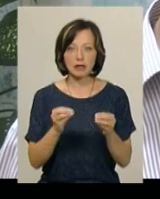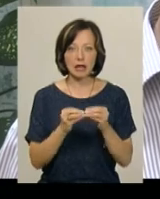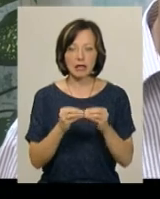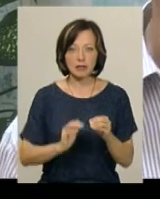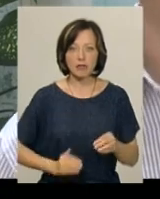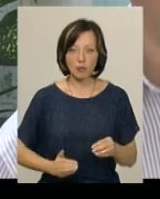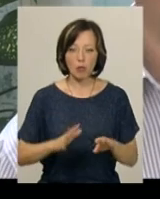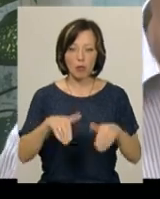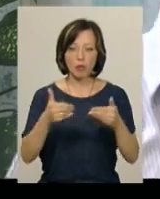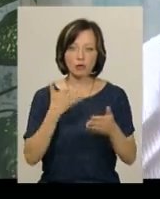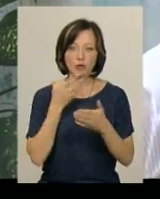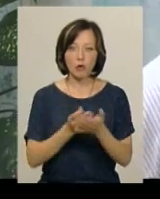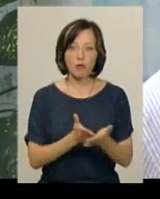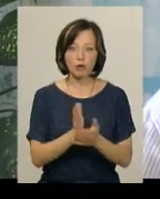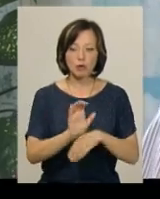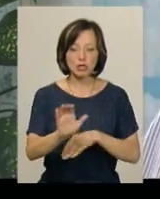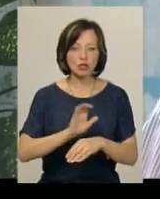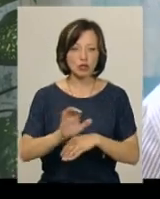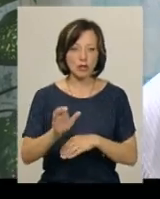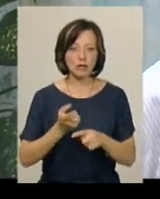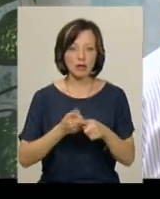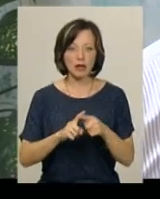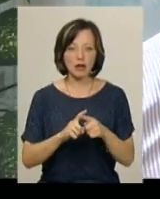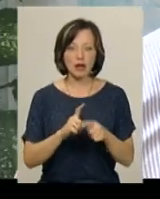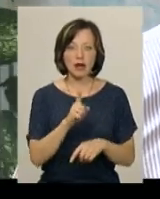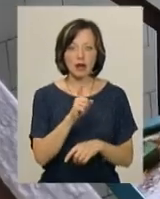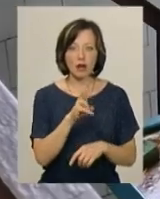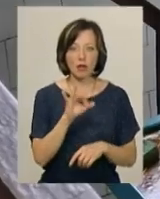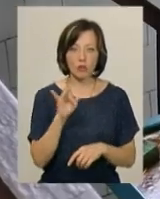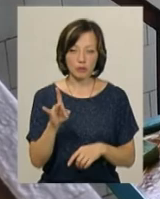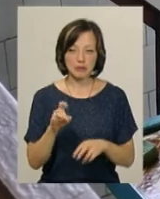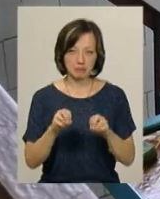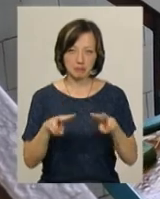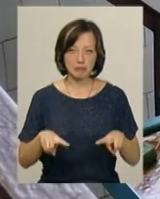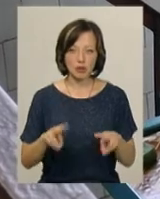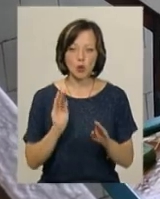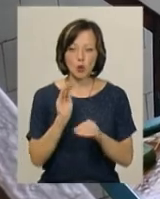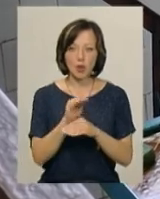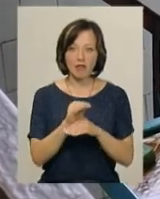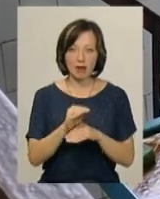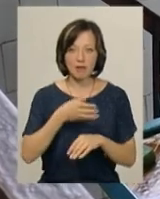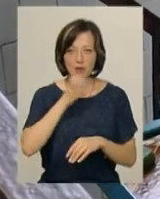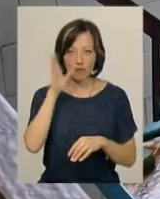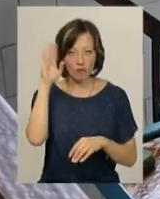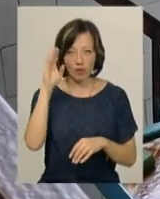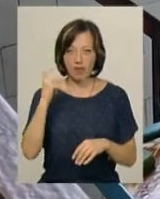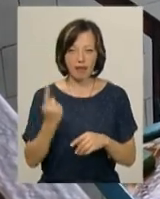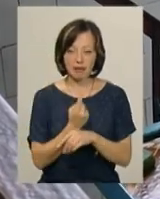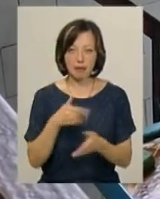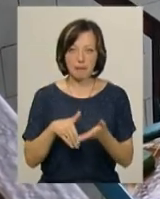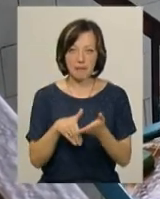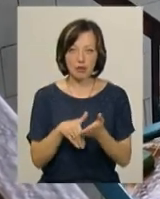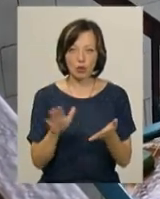компаній, які пропонують свої послуги з постачання гіпохлориду натрію. Додавання в питну воду гіпохлориду – не єдиний метод